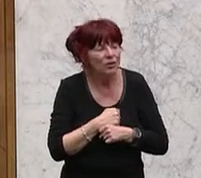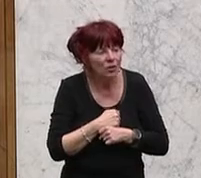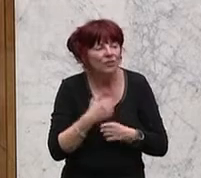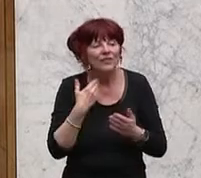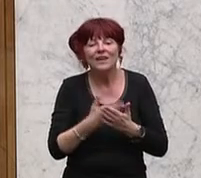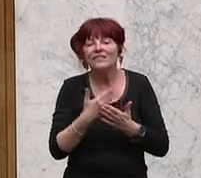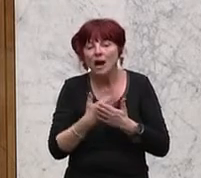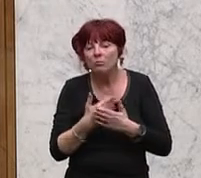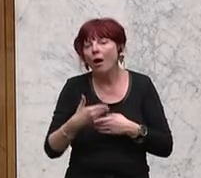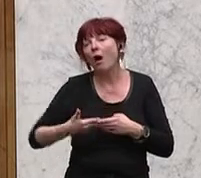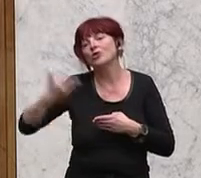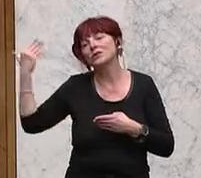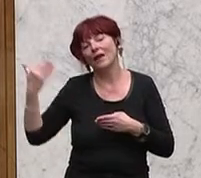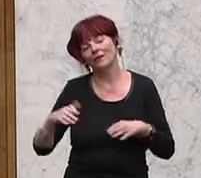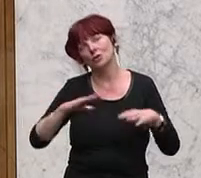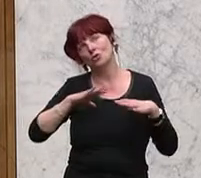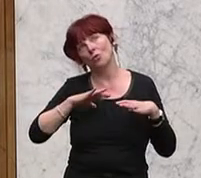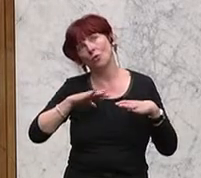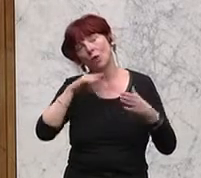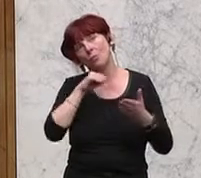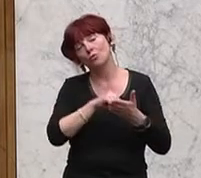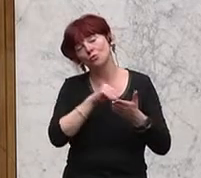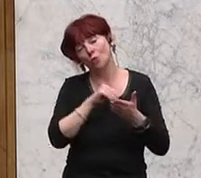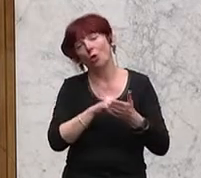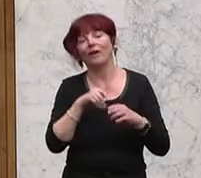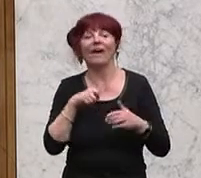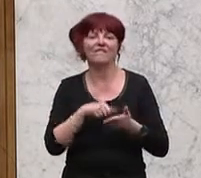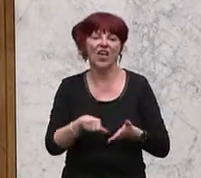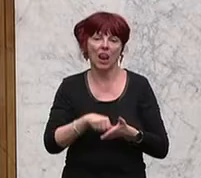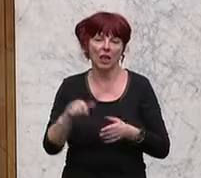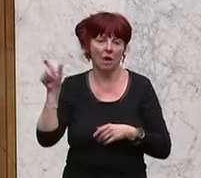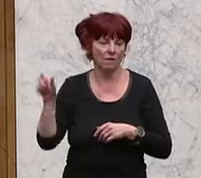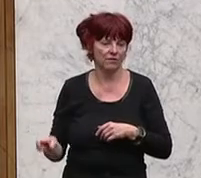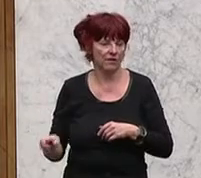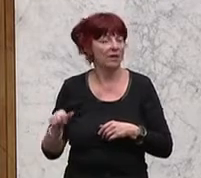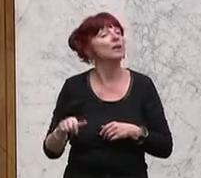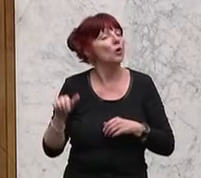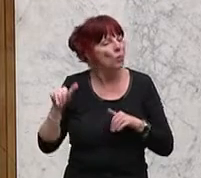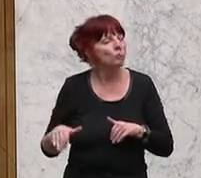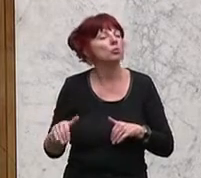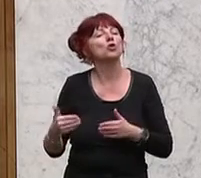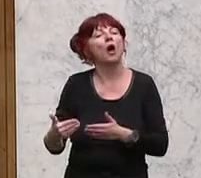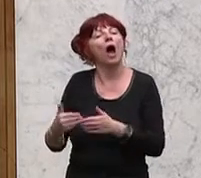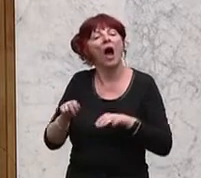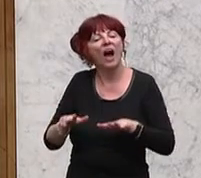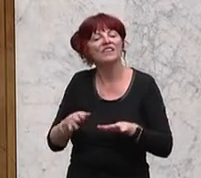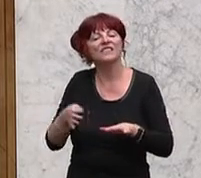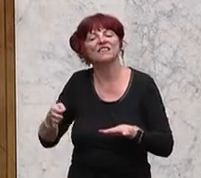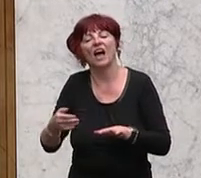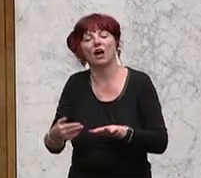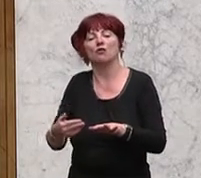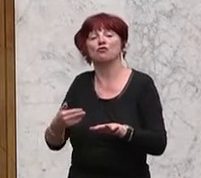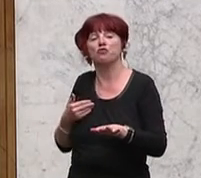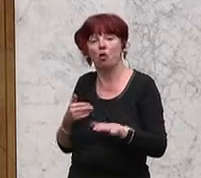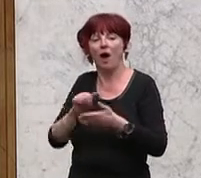weiterhin, dass sie sich überlegen müssen. Entweder buche ich 18 Tage vor Fahrtantritt meine Online